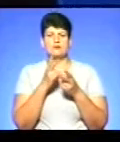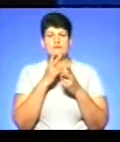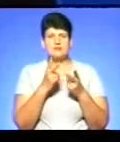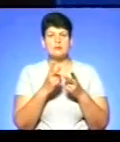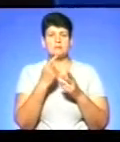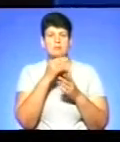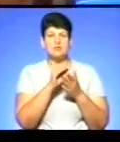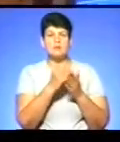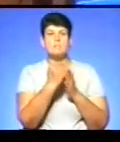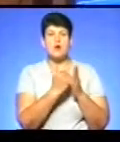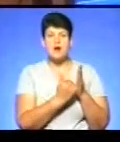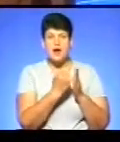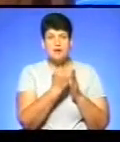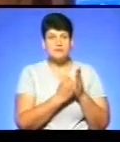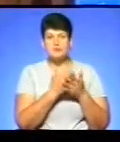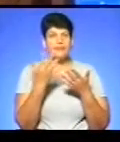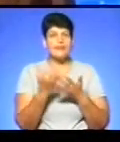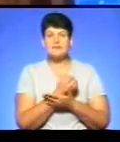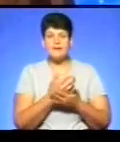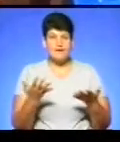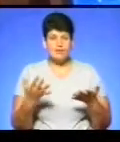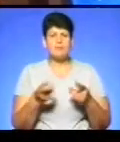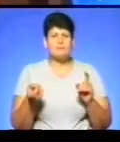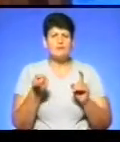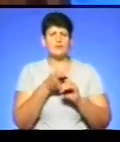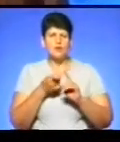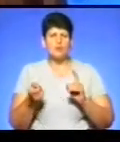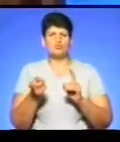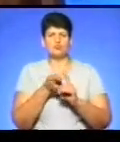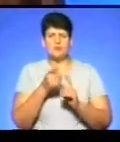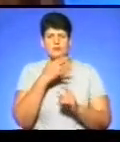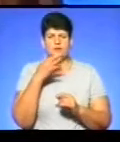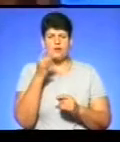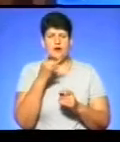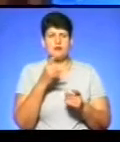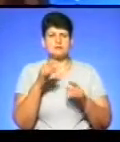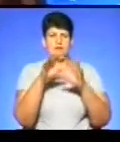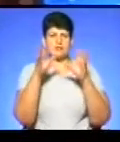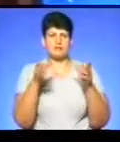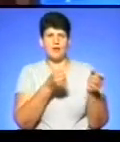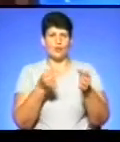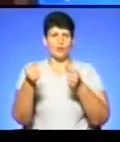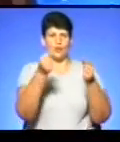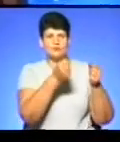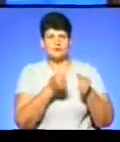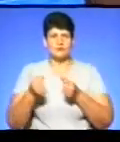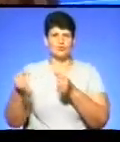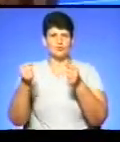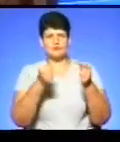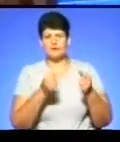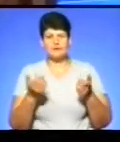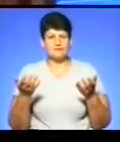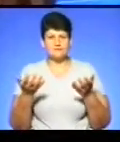не знайдено. І ми вже підключили не раз, і ми вже антенну нашу носили, вже куди ми її тільки не виносили на вулиці.